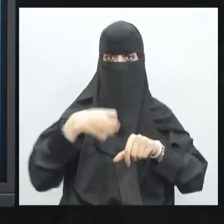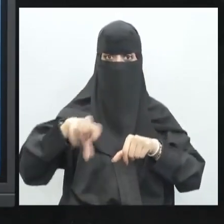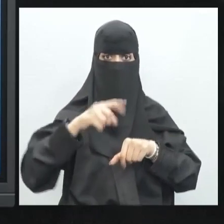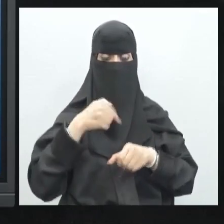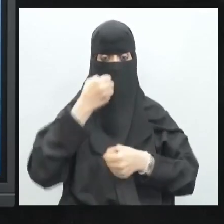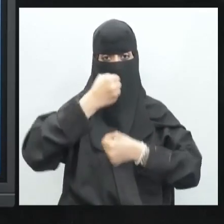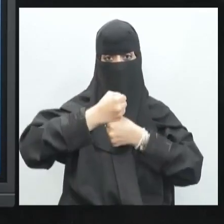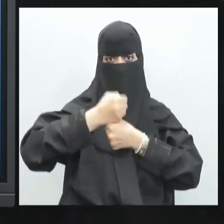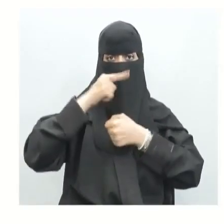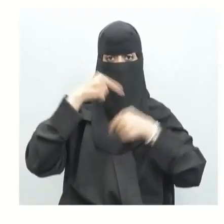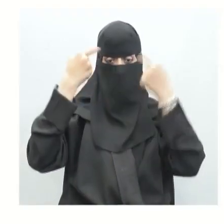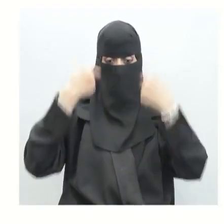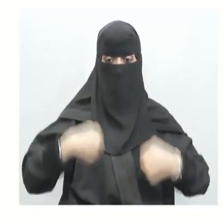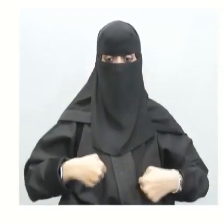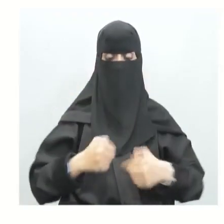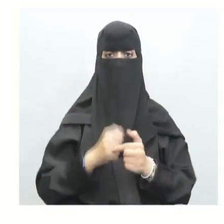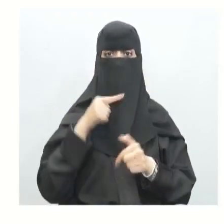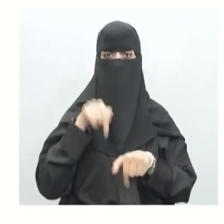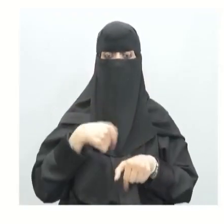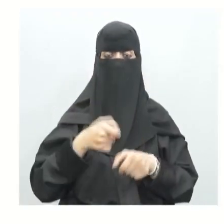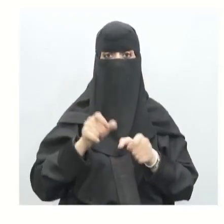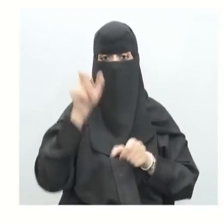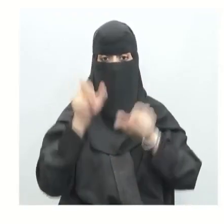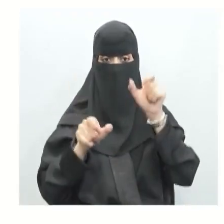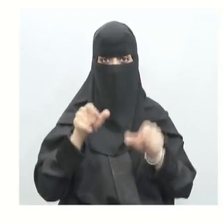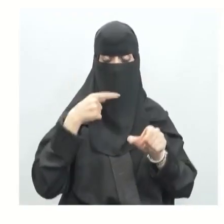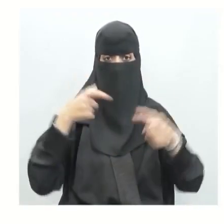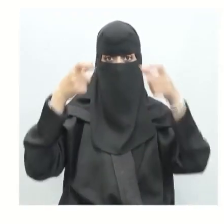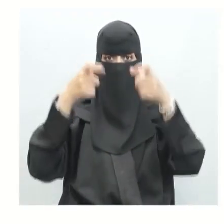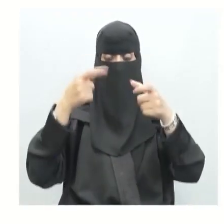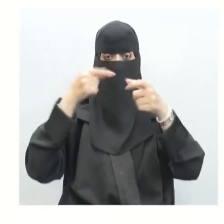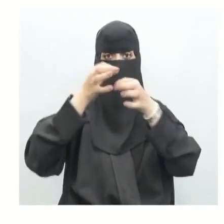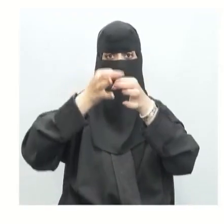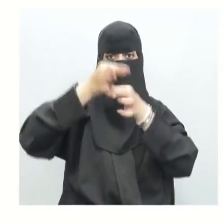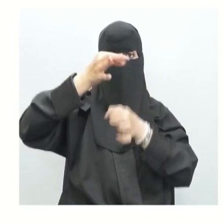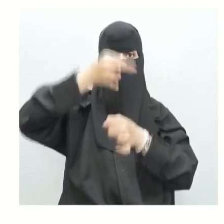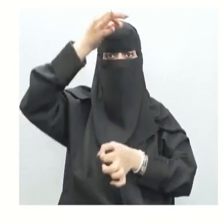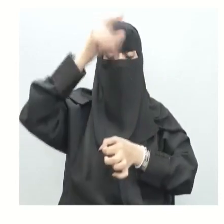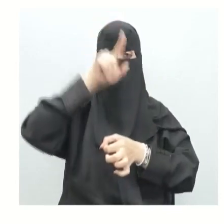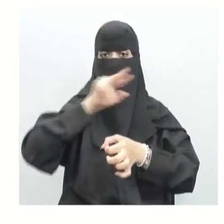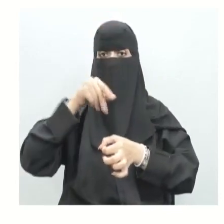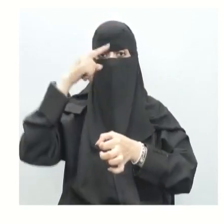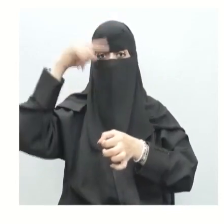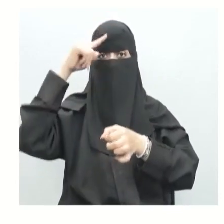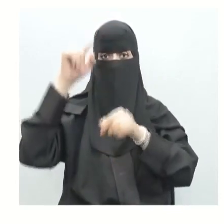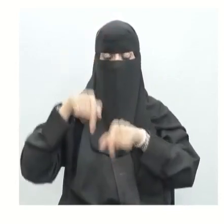يقف عليها جسم الإنسان إذن الساقين والحوض والعامود الفقري هي أمثلة أو تمثلة